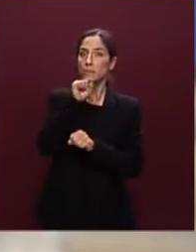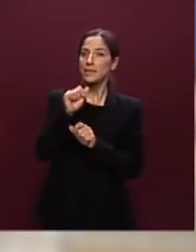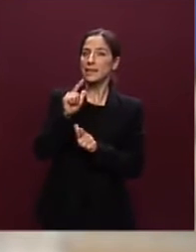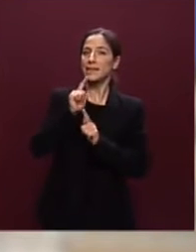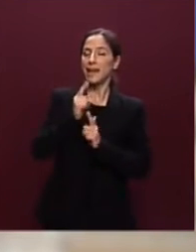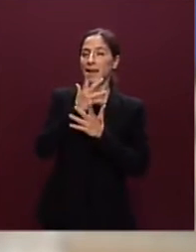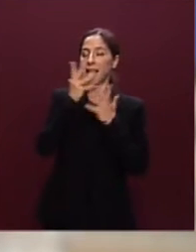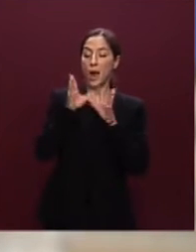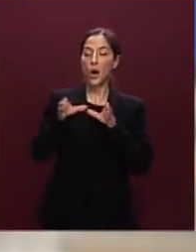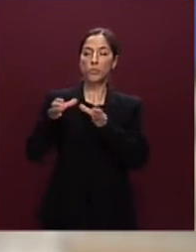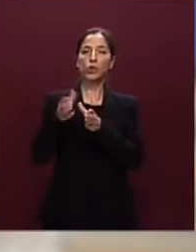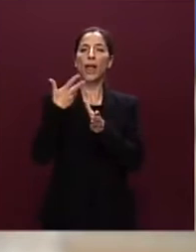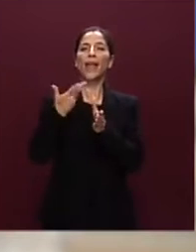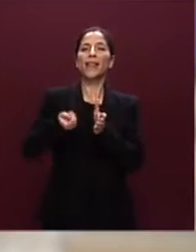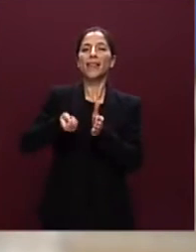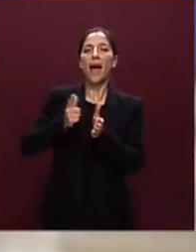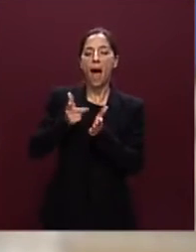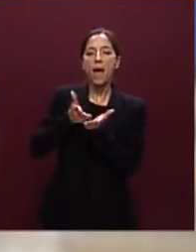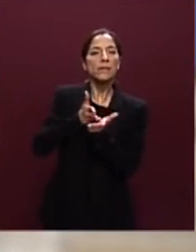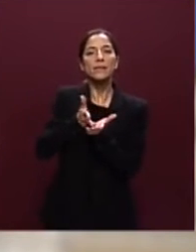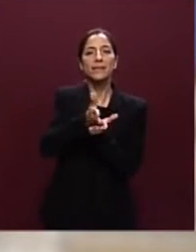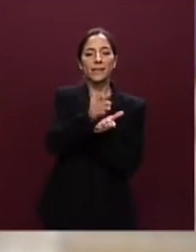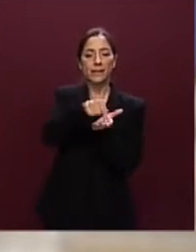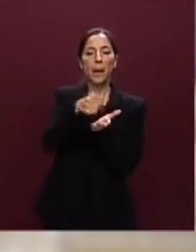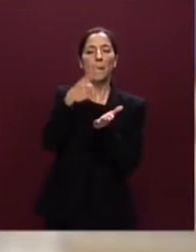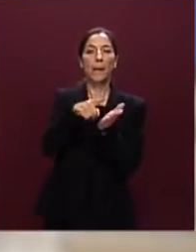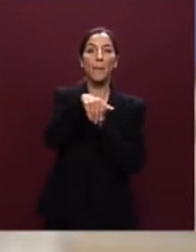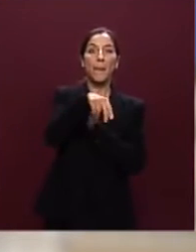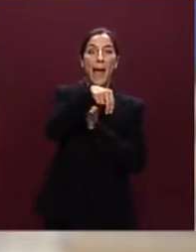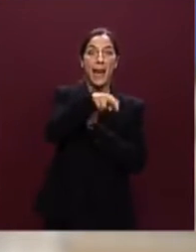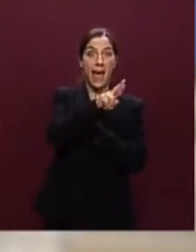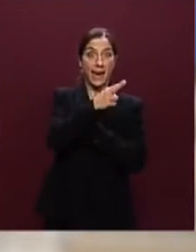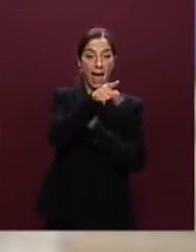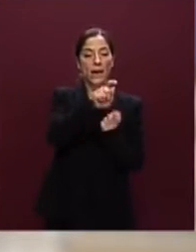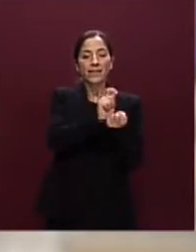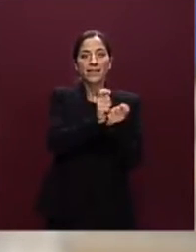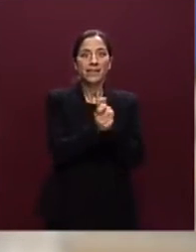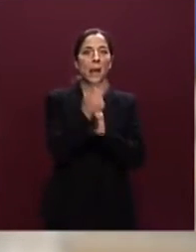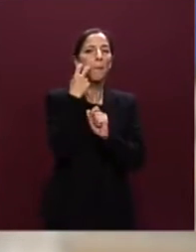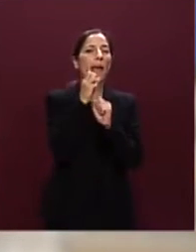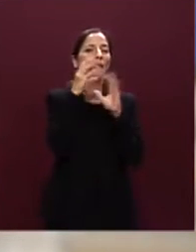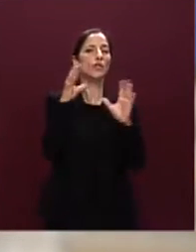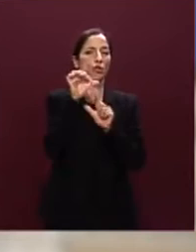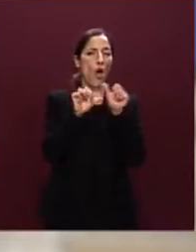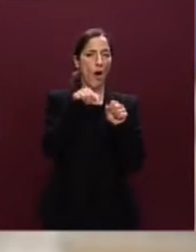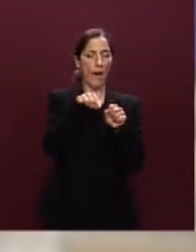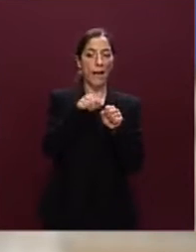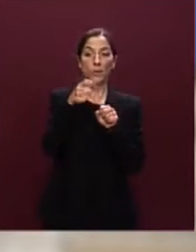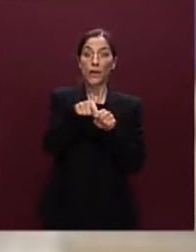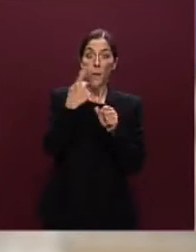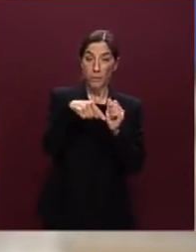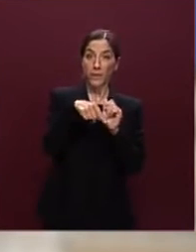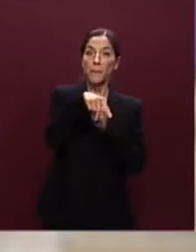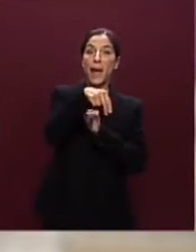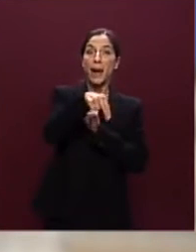giustamente dà per correggere le previsioni del piano nazionale di ripresa e resilienza che essendo stato immaginato prima dell'invasione della Russia in